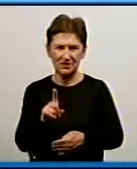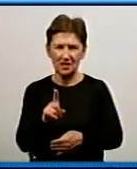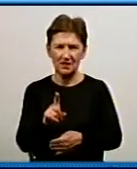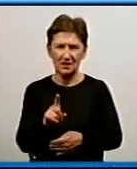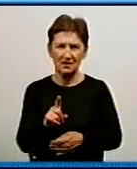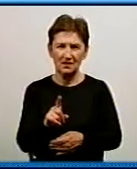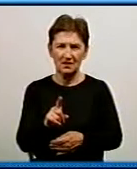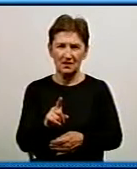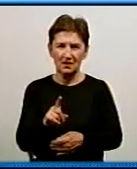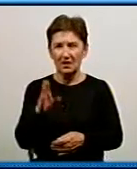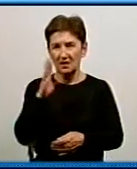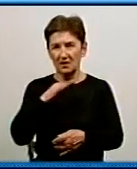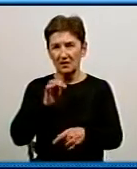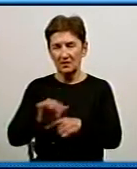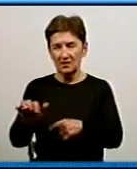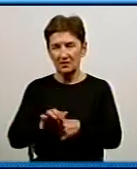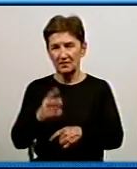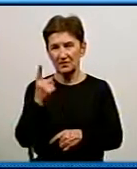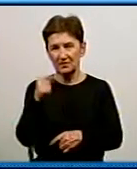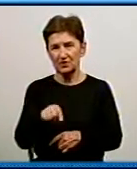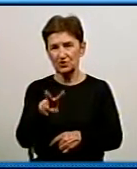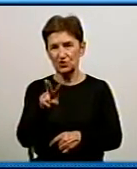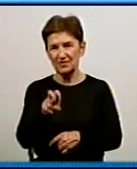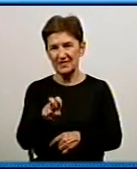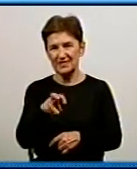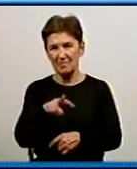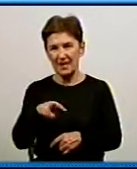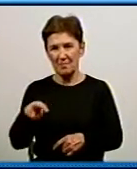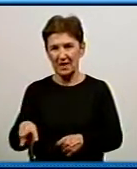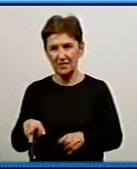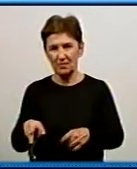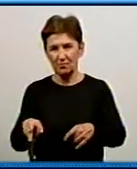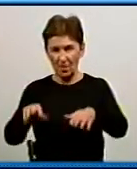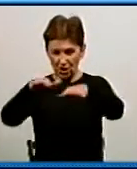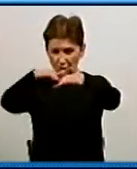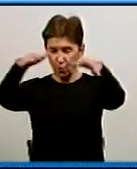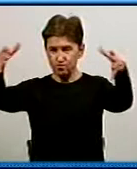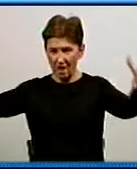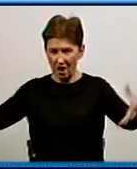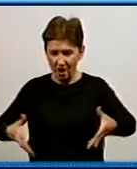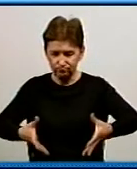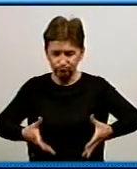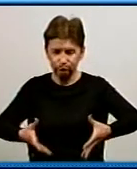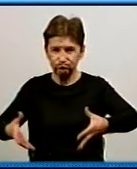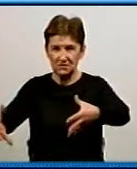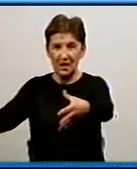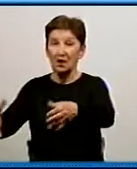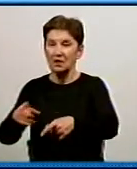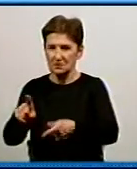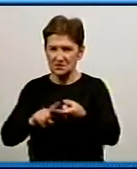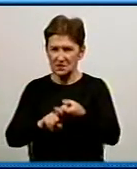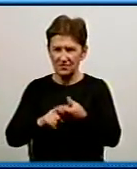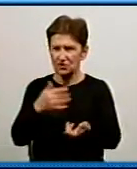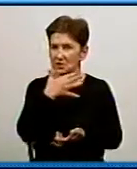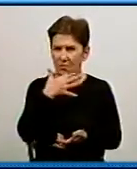водопровід, 1200 мм труба. Тобто, від функціонування цього водопроводу залежить багато